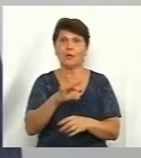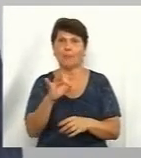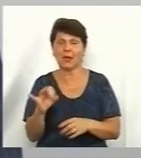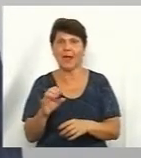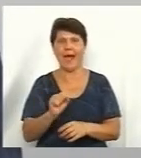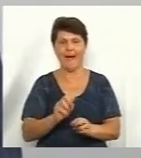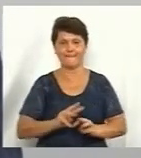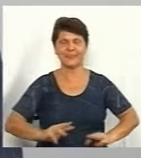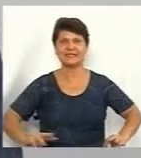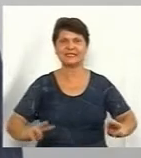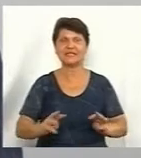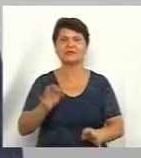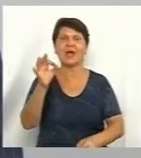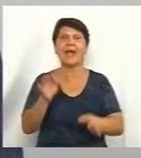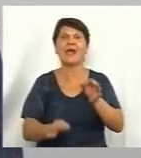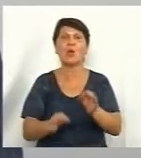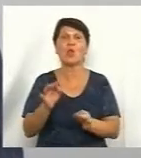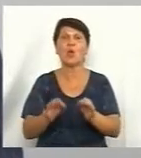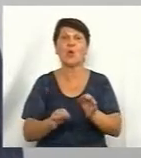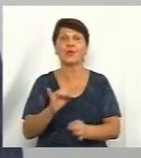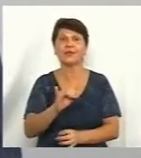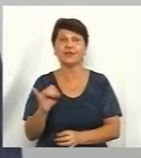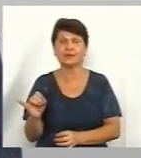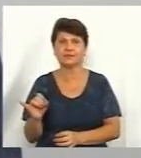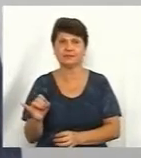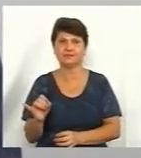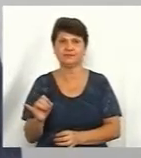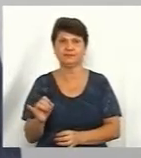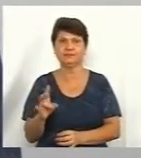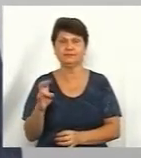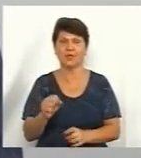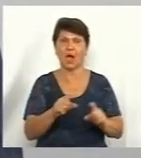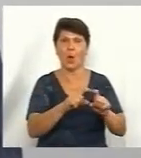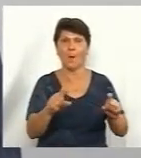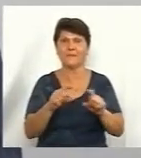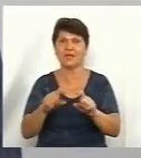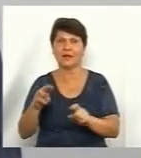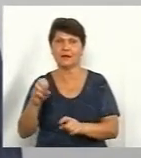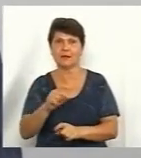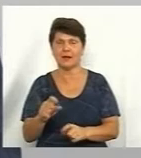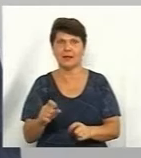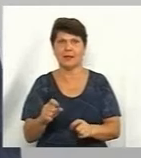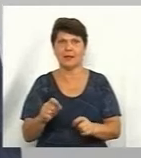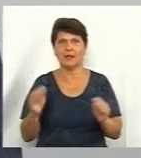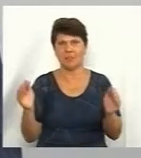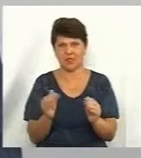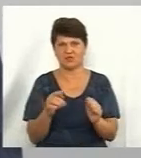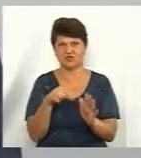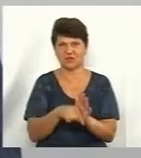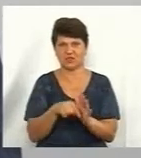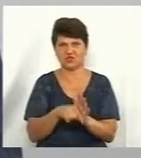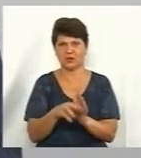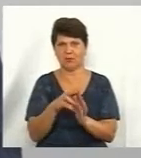Міністерство екології і на об'єктах, які меншого значимі, Департамент